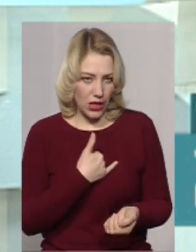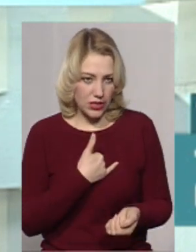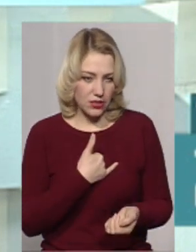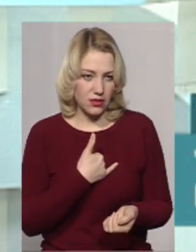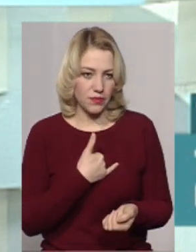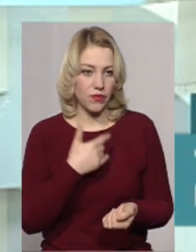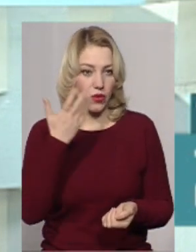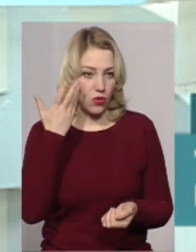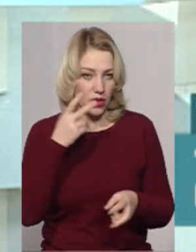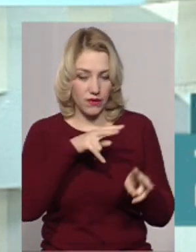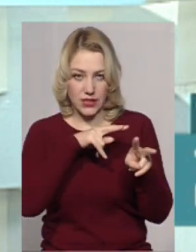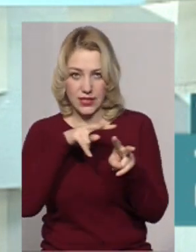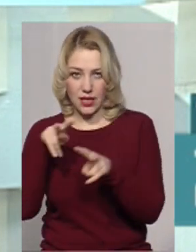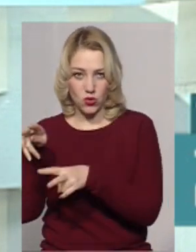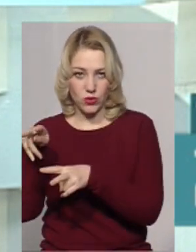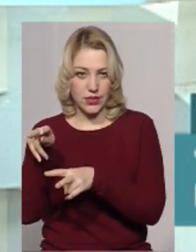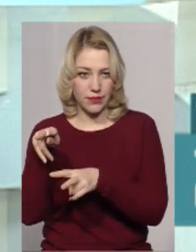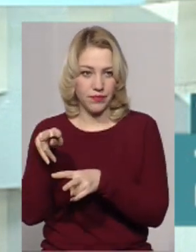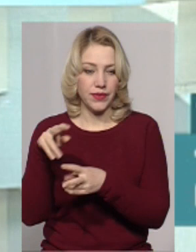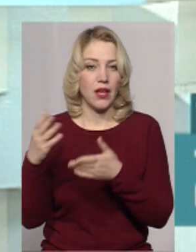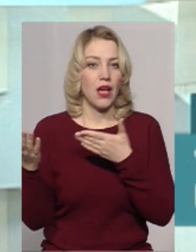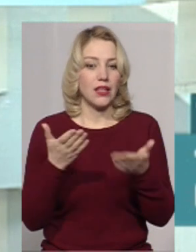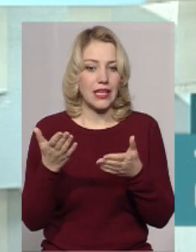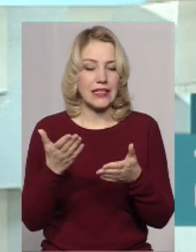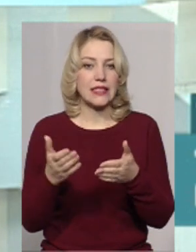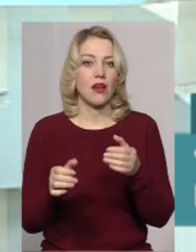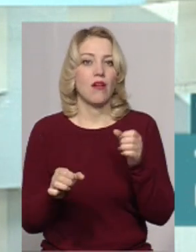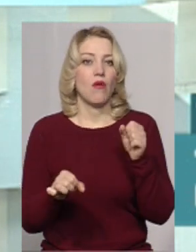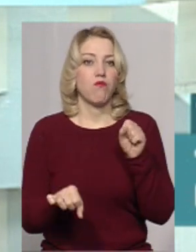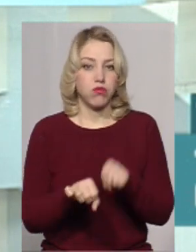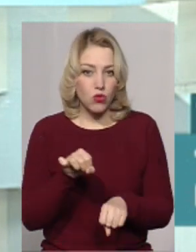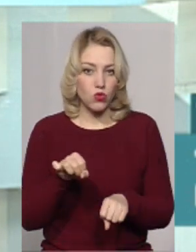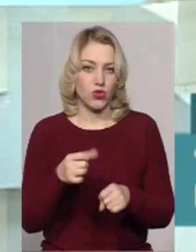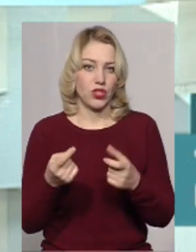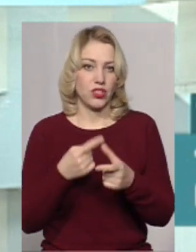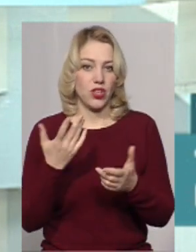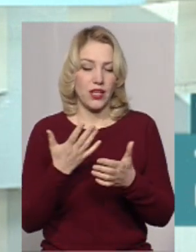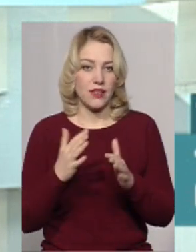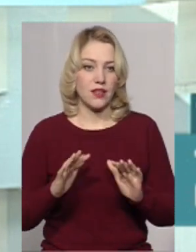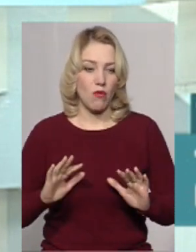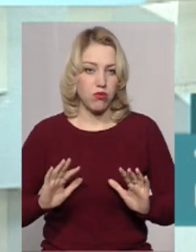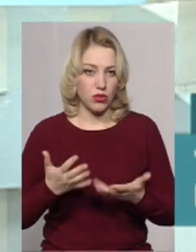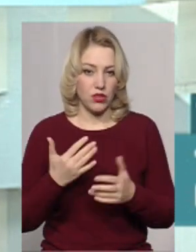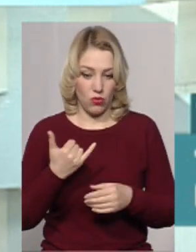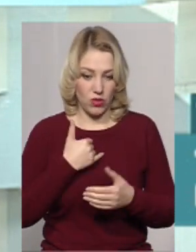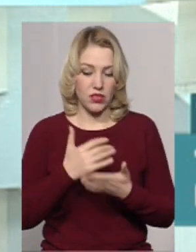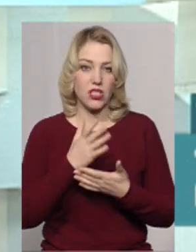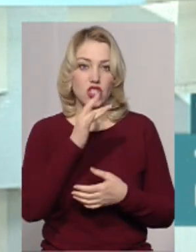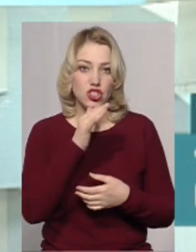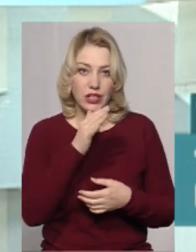коли відстежується безпосередньо якесь правопорушення, чи якась подія, в нас є час, місце